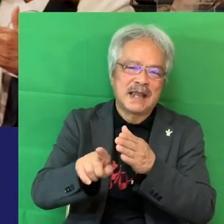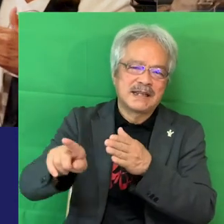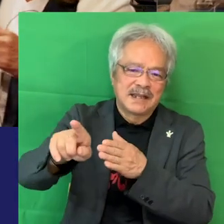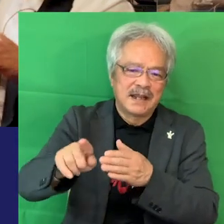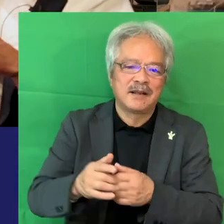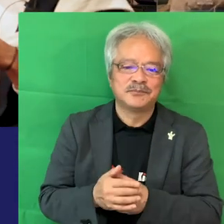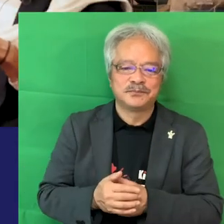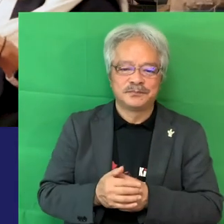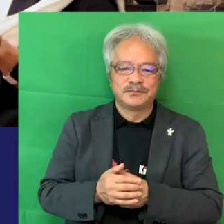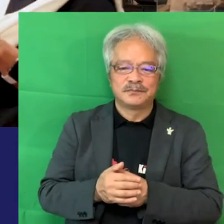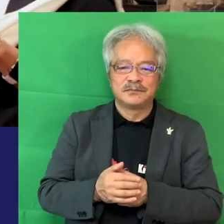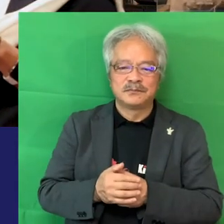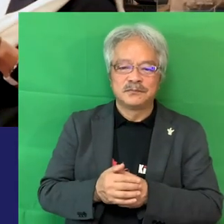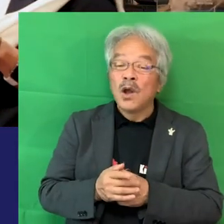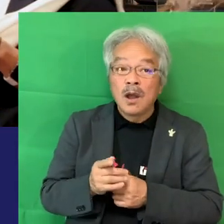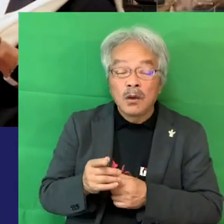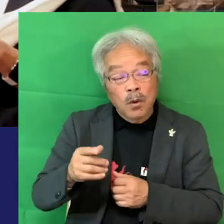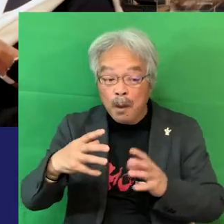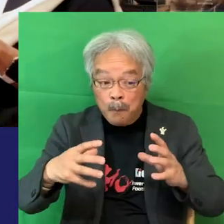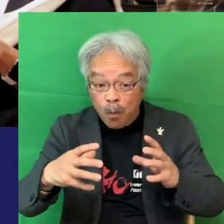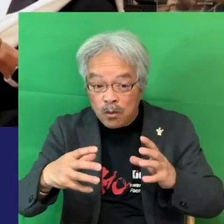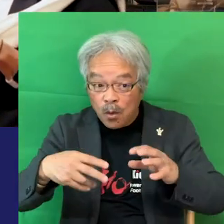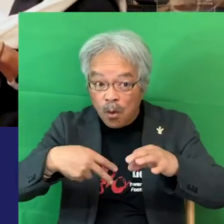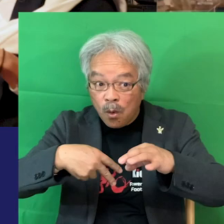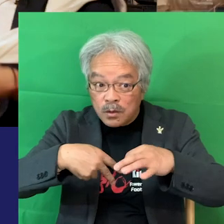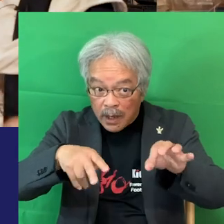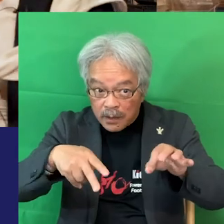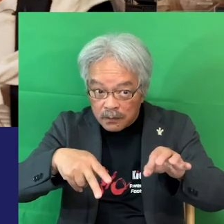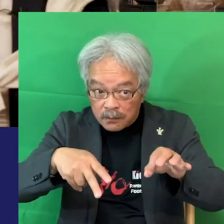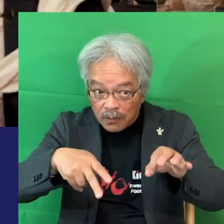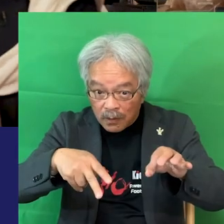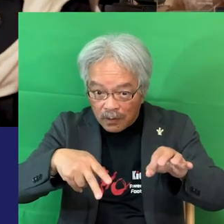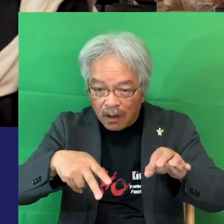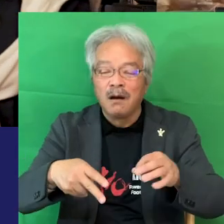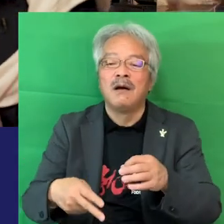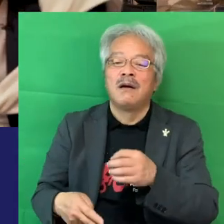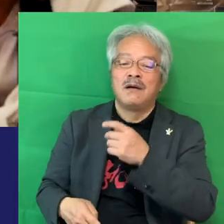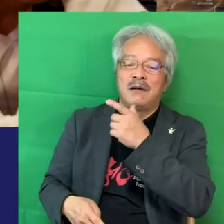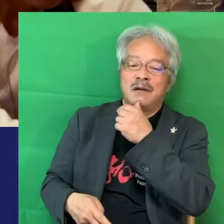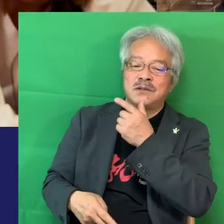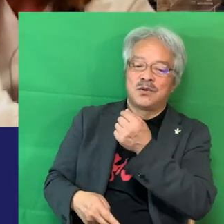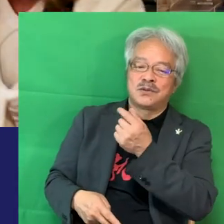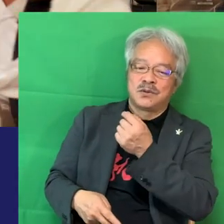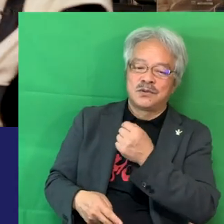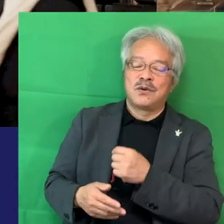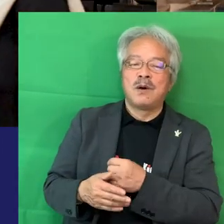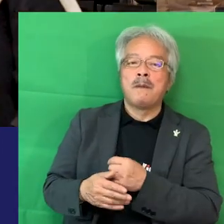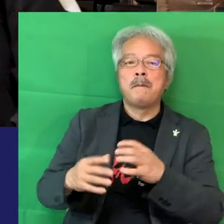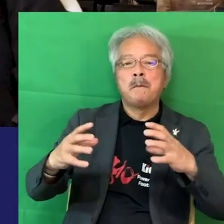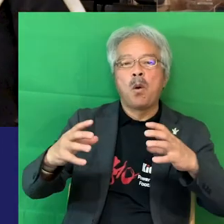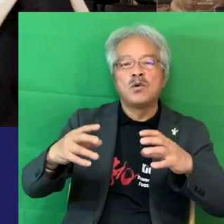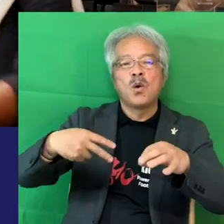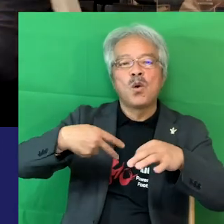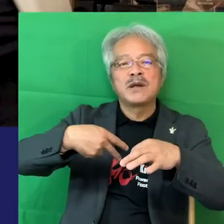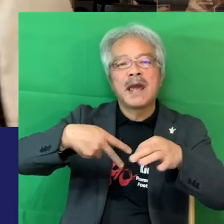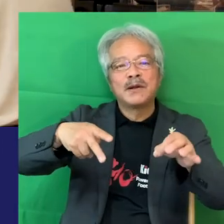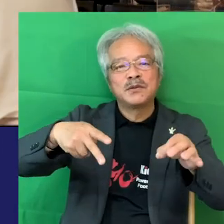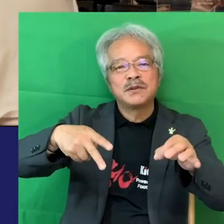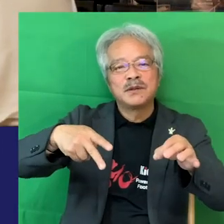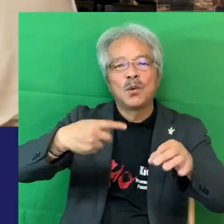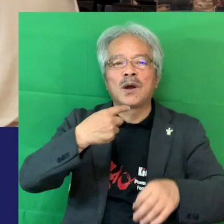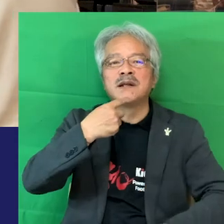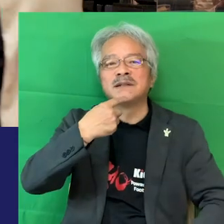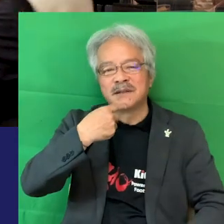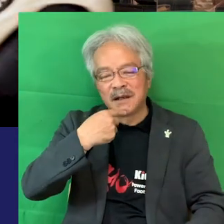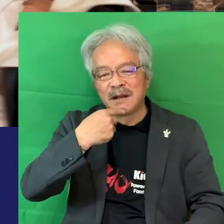通したい場所にボールを蹴るわけ車椅子についてるマシーンで蹴るおかしいもんな蹴るじゃなくて回転